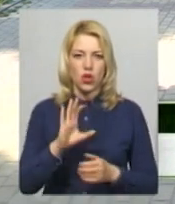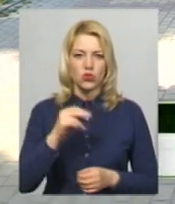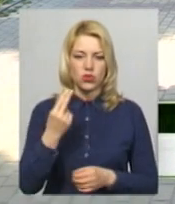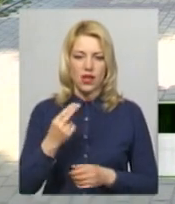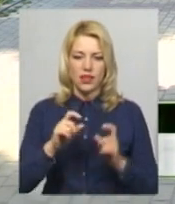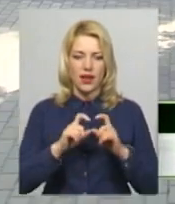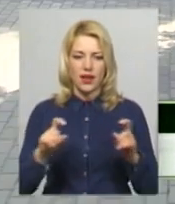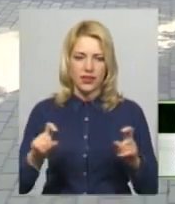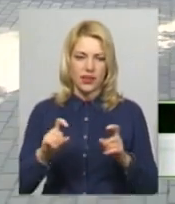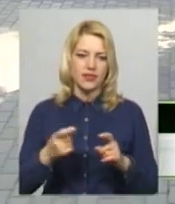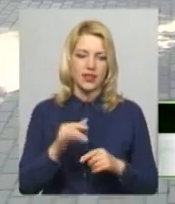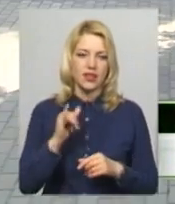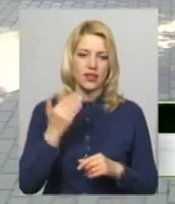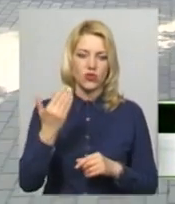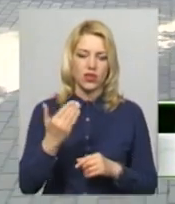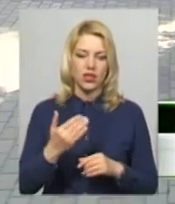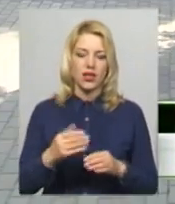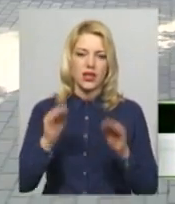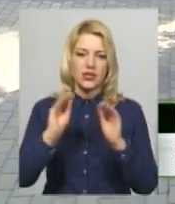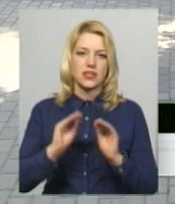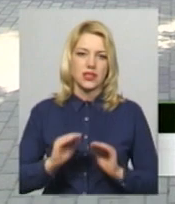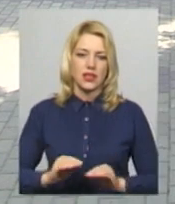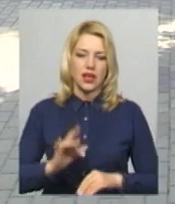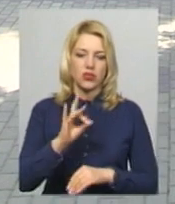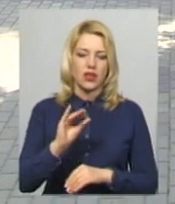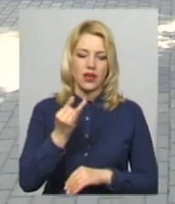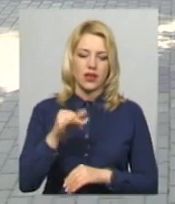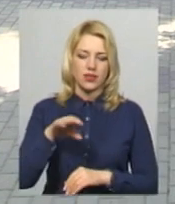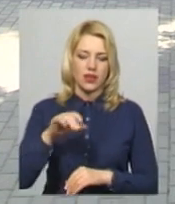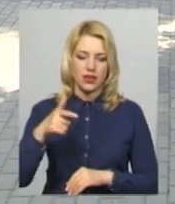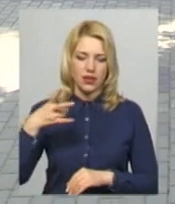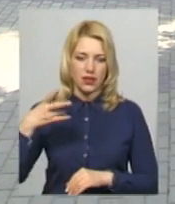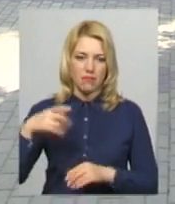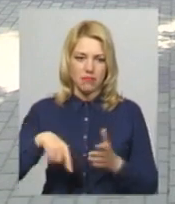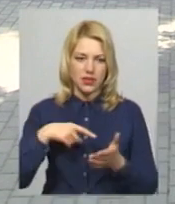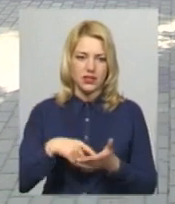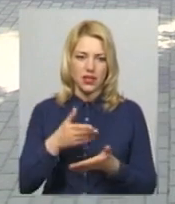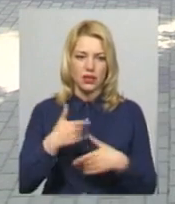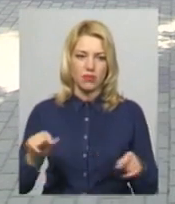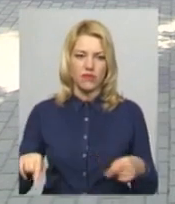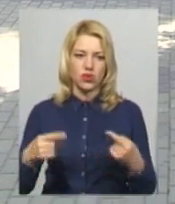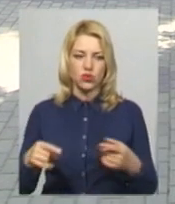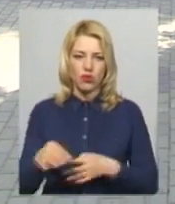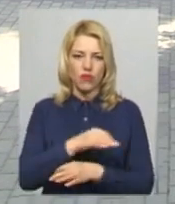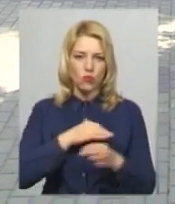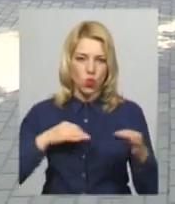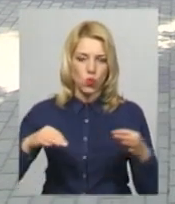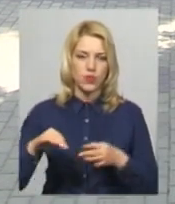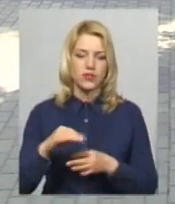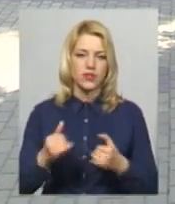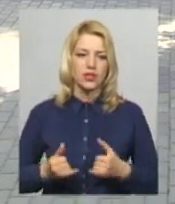агенція «Марто». Згодом вони складають рейтинг міста і ми влаштовуємо круглий стіл для